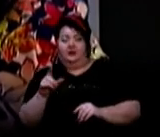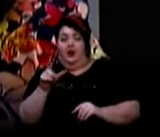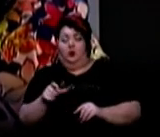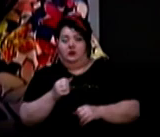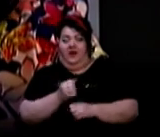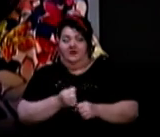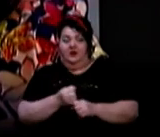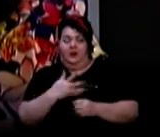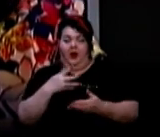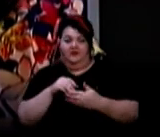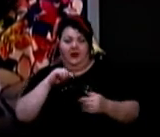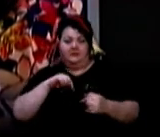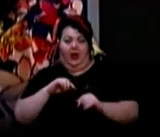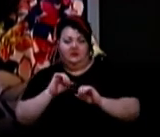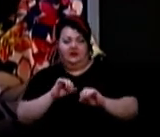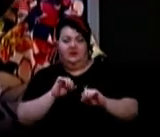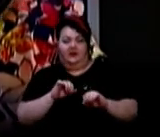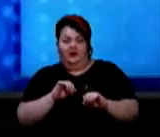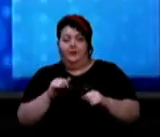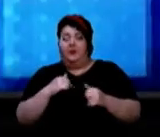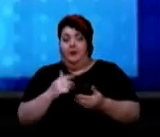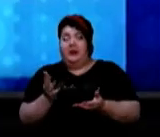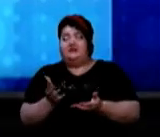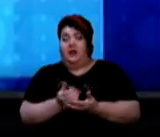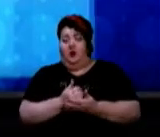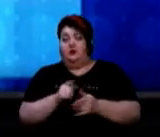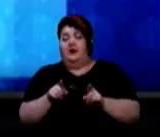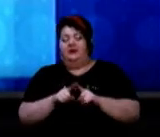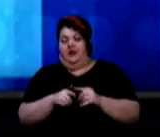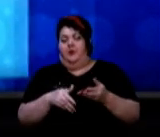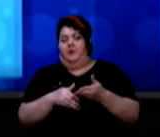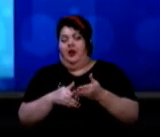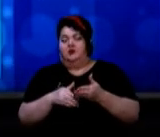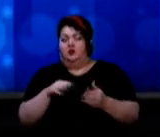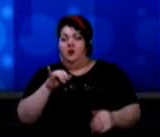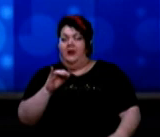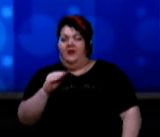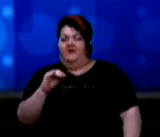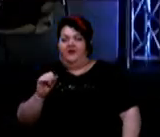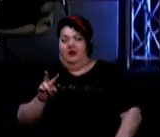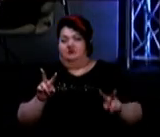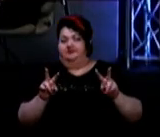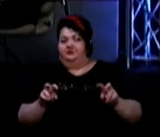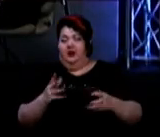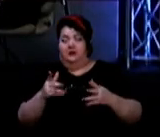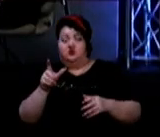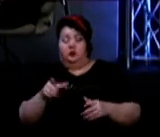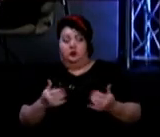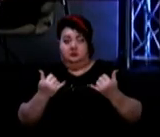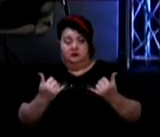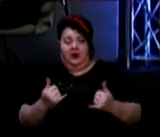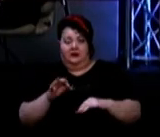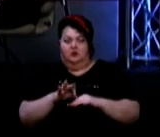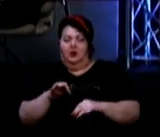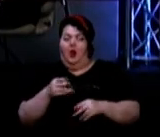власні антитіла. І ці саме антитіла ми знаходимо цим методом, методом ІФА. Якщо людина щойно захворіла, це